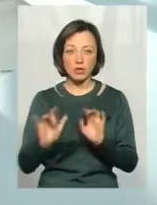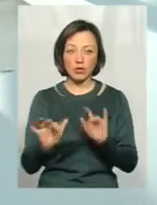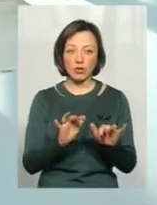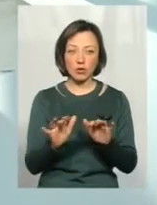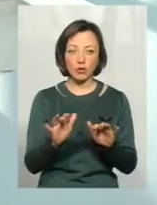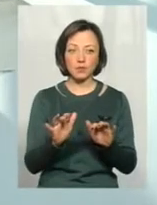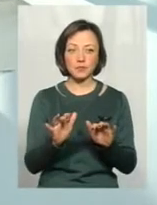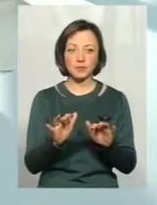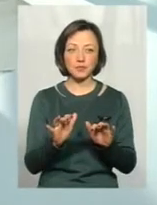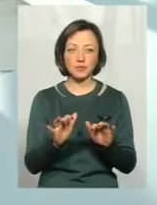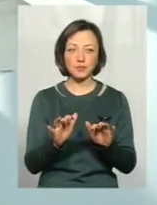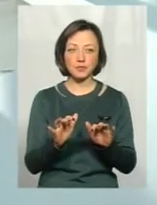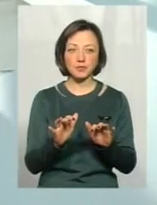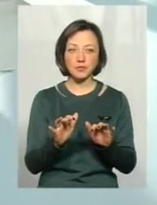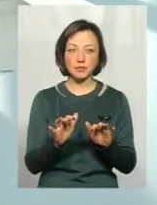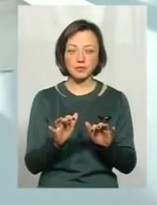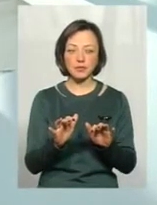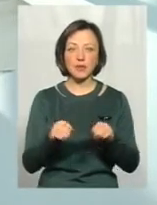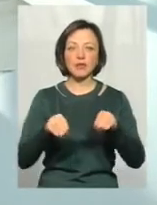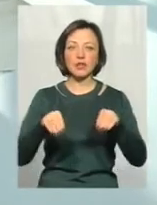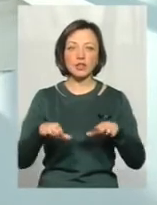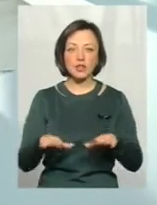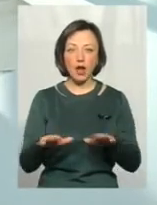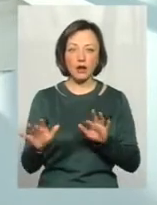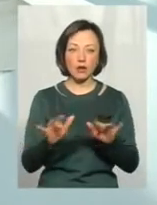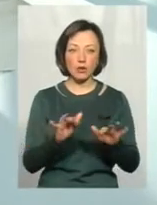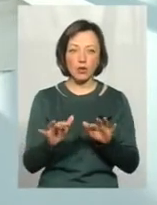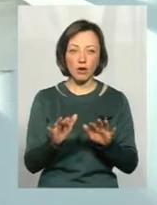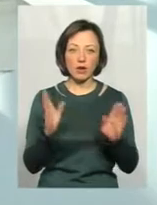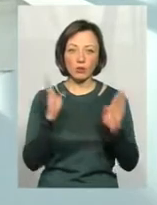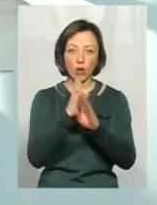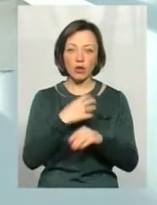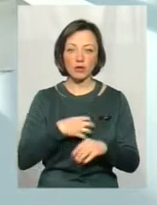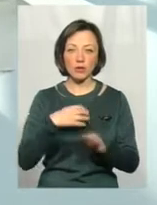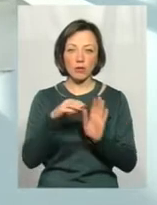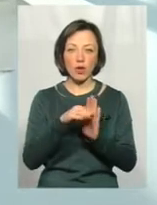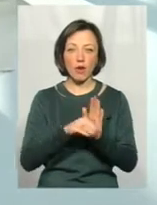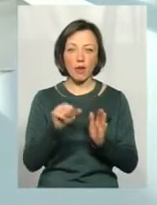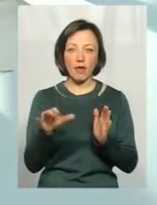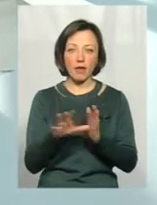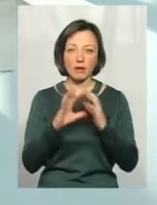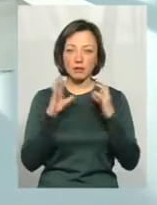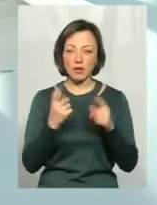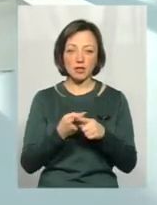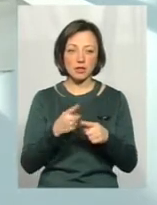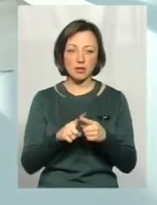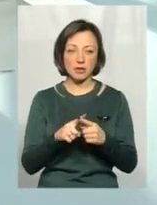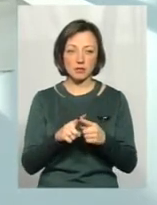такі, знаєте, солідні і, головне, що такі вирішальні якісь доленосні програми енерозбереження, ну, по-моєму, це